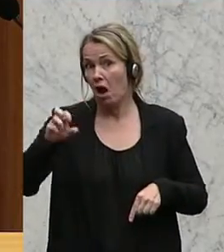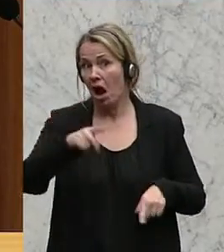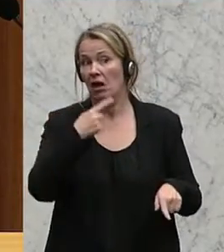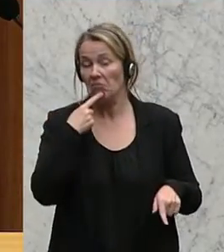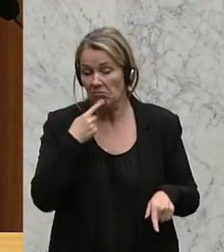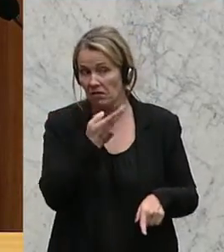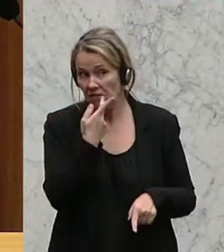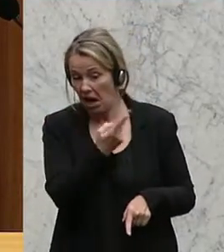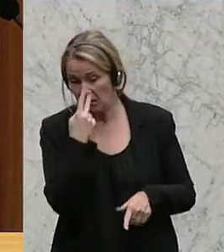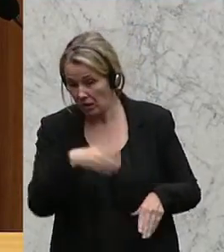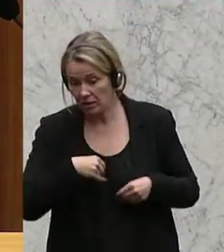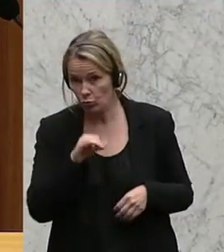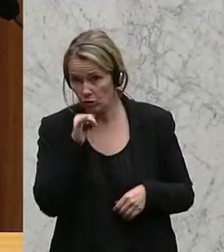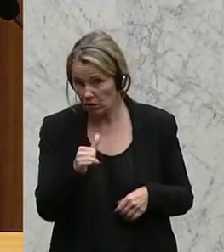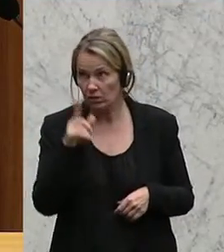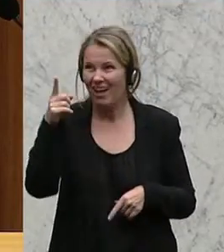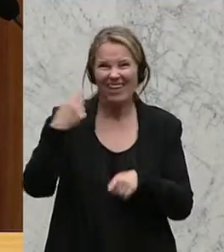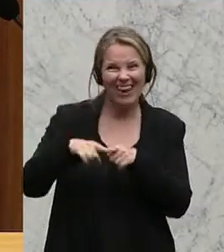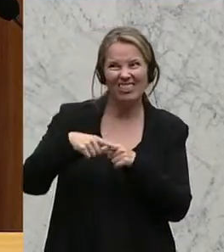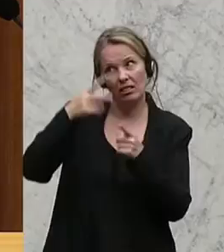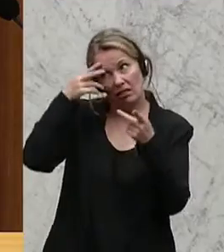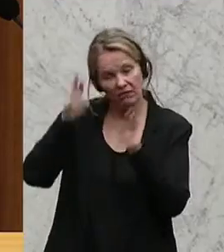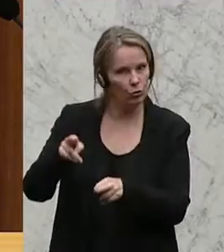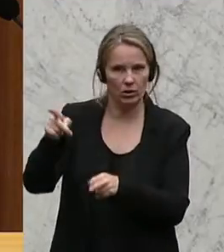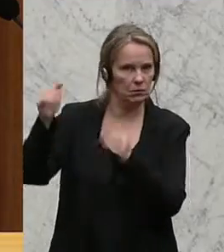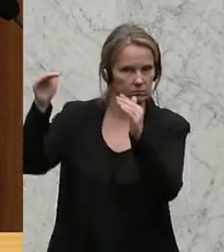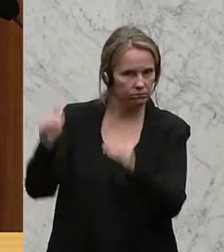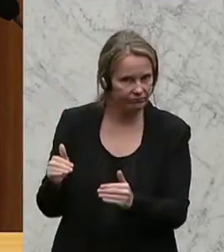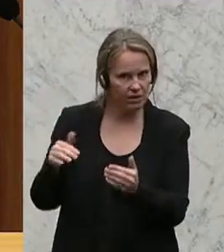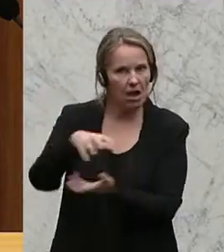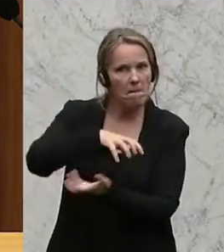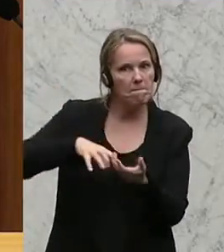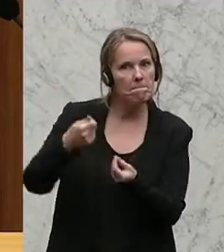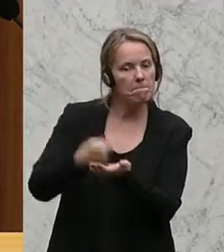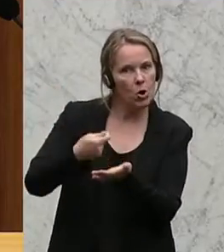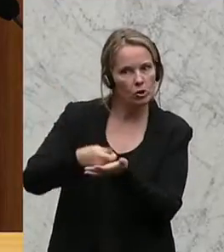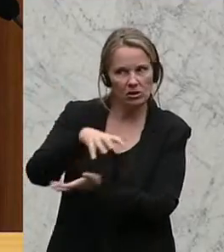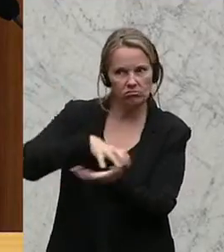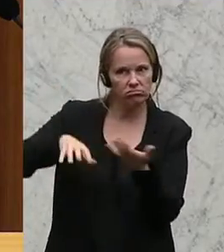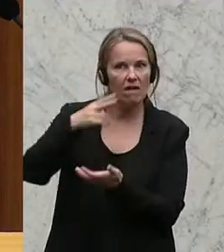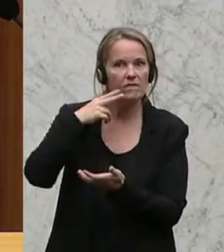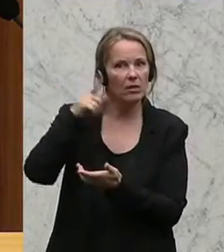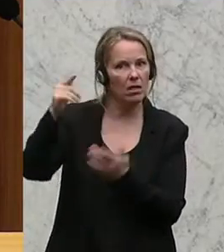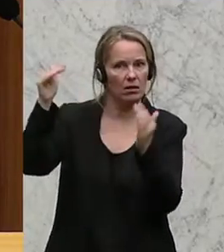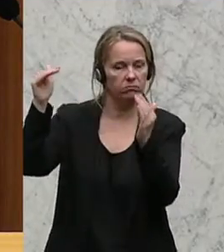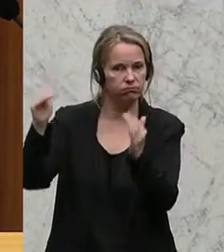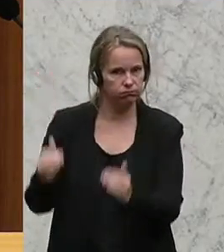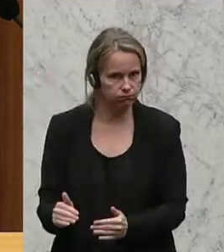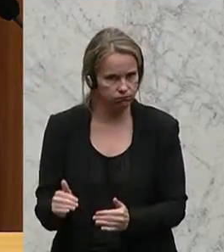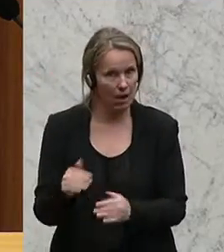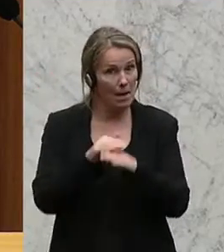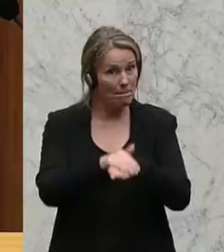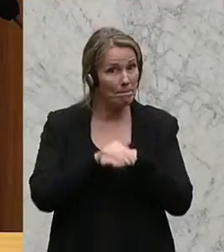Die Kreditwürdigkeit Großbritanniens ist herabgesetzt. Die Börsenwerte britischer Firmen befinden sich im Sinkflug. Bei den